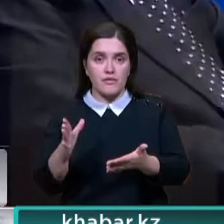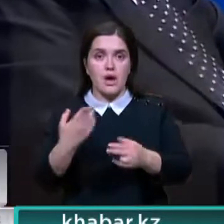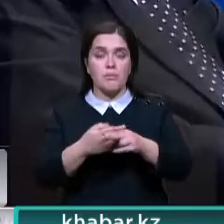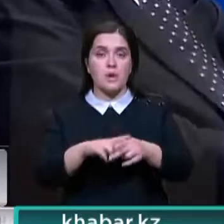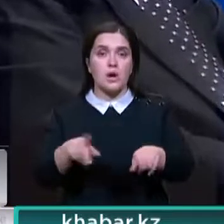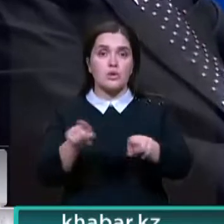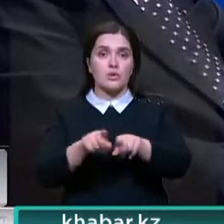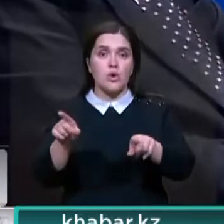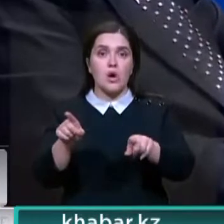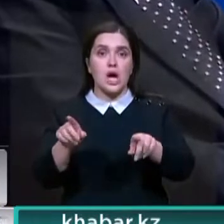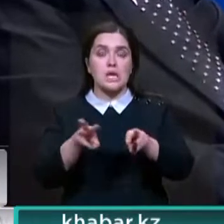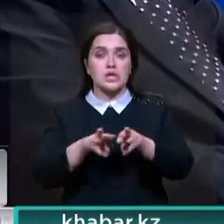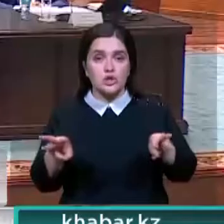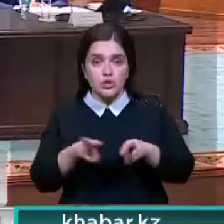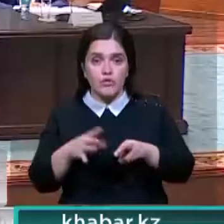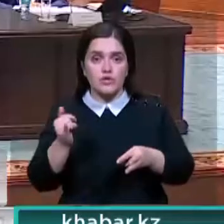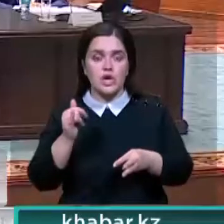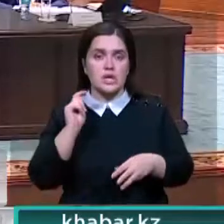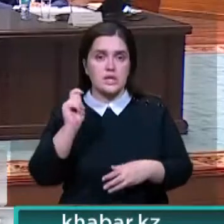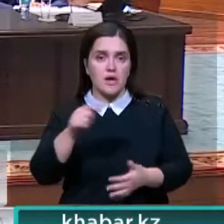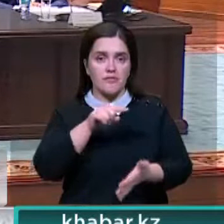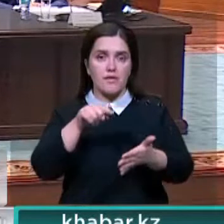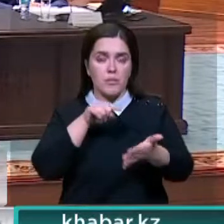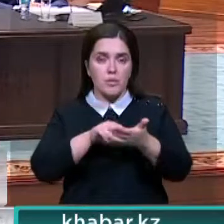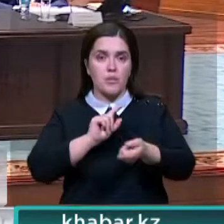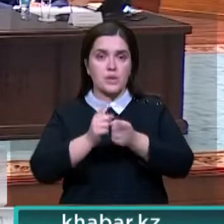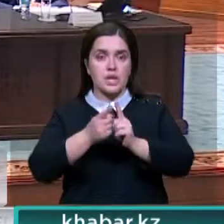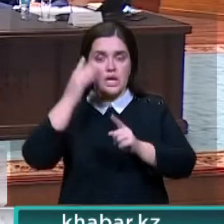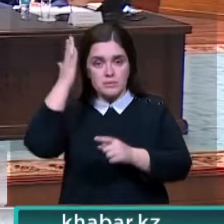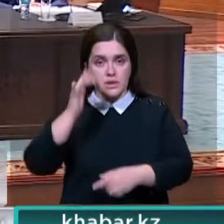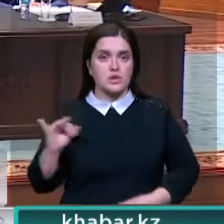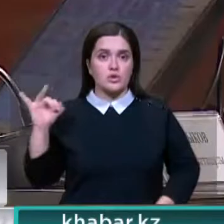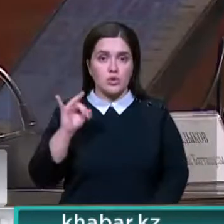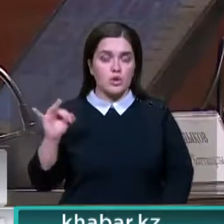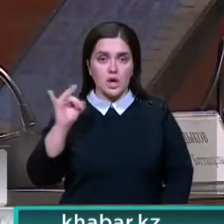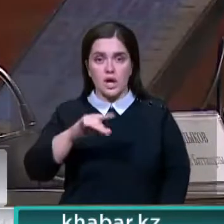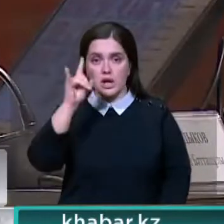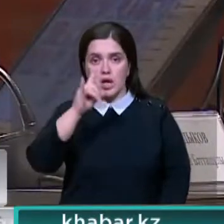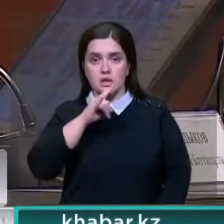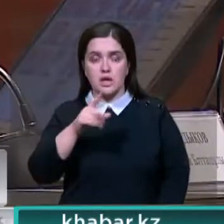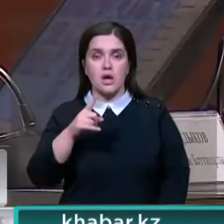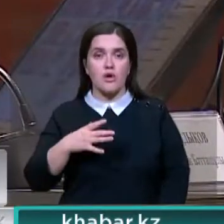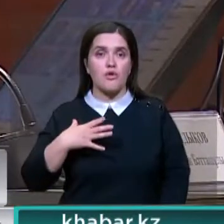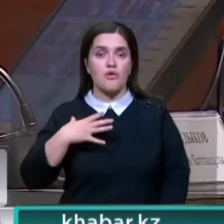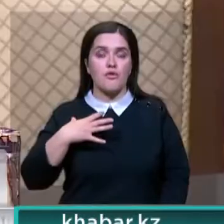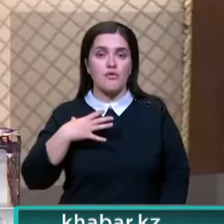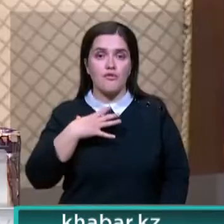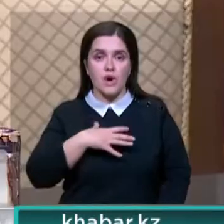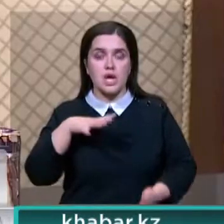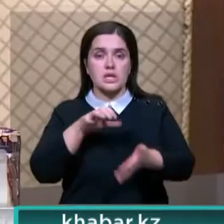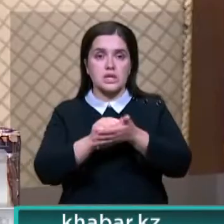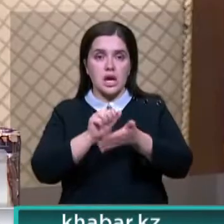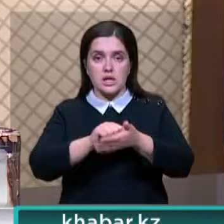чиновники, и видные ученые, сегодня задался вопросом переосмысления истории Казахстана. Этим важным делом большую часть жизни занят и